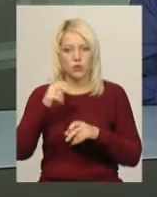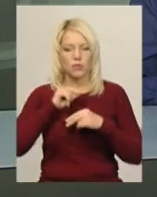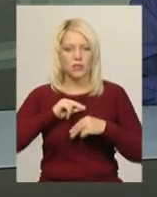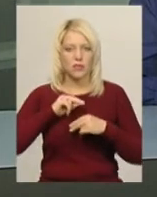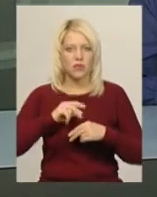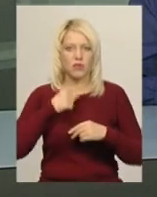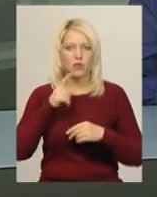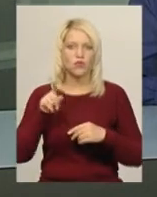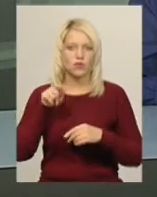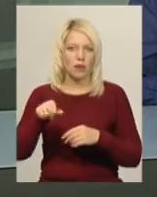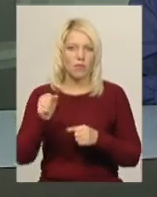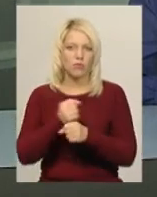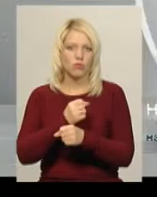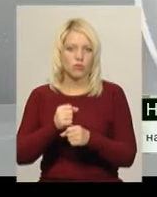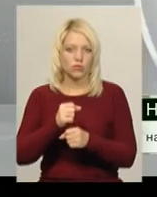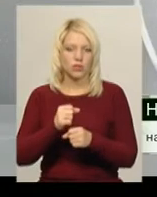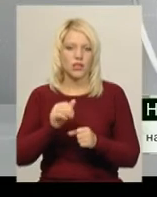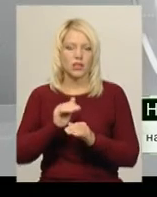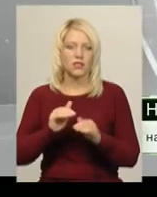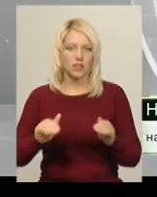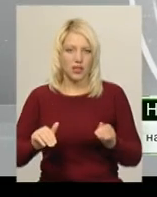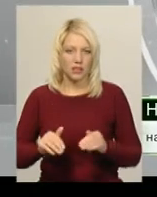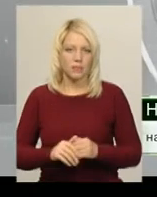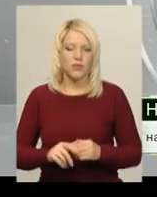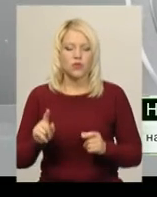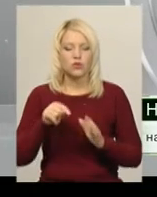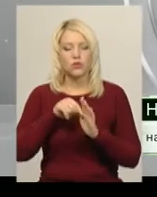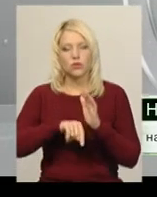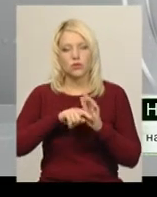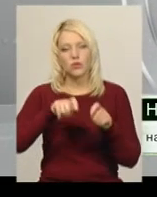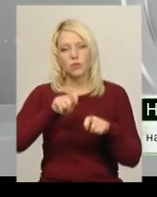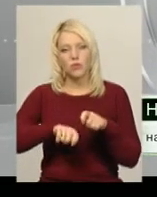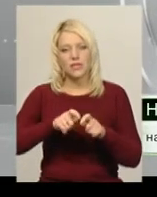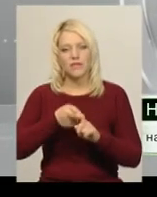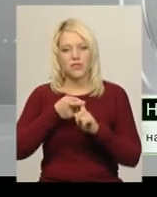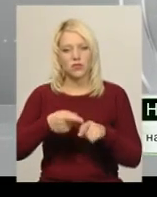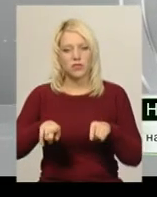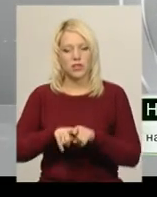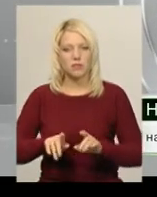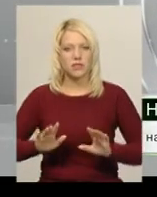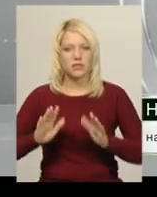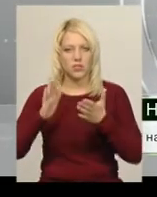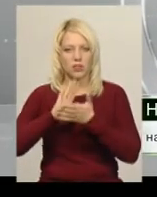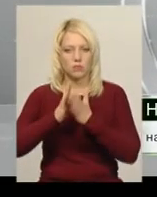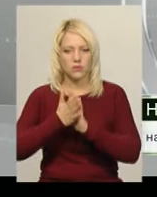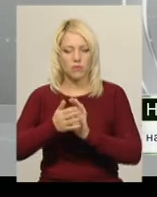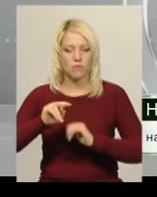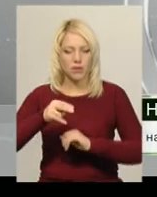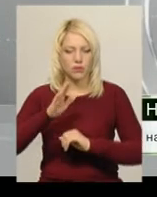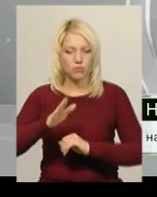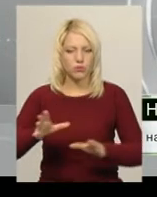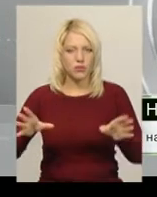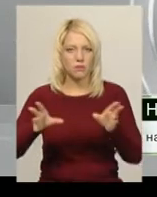неповнолітніх пацієнтів». Що стосується перевірок в зв'язку з таким надзвичайним станом, п'ятницю буде спільна